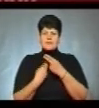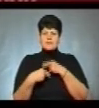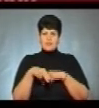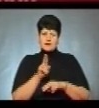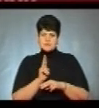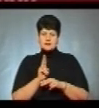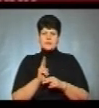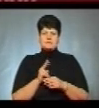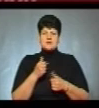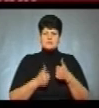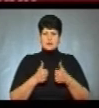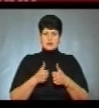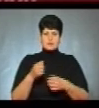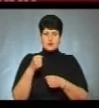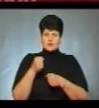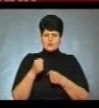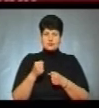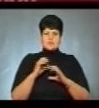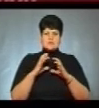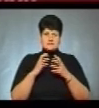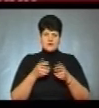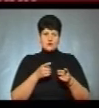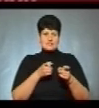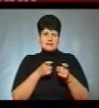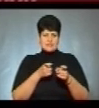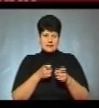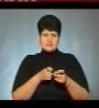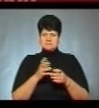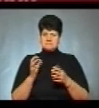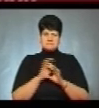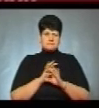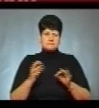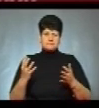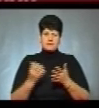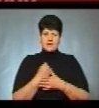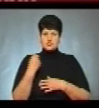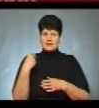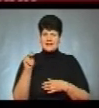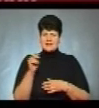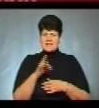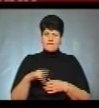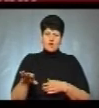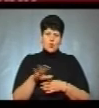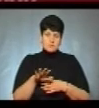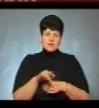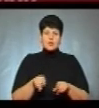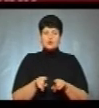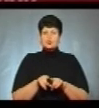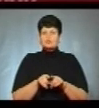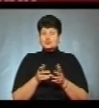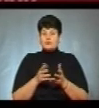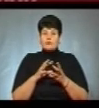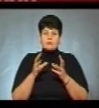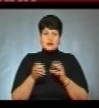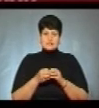світу, стрілки успішно здобували нагороди на чемпіонаті Європи. Тому, в принципі, десь